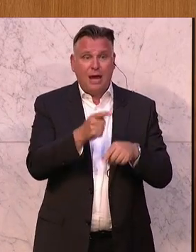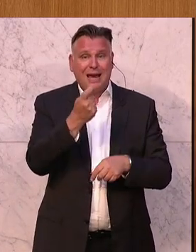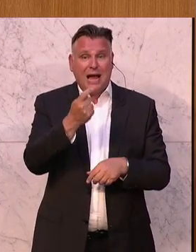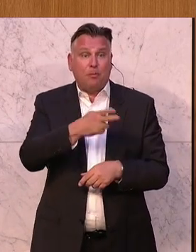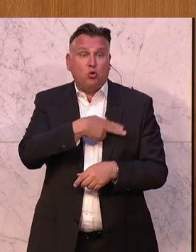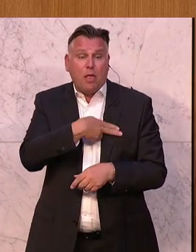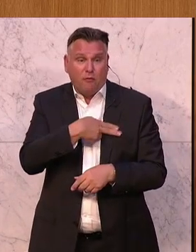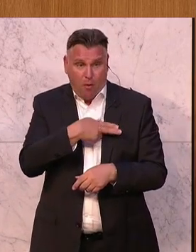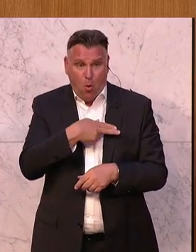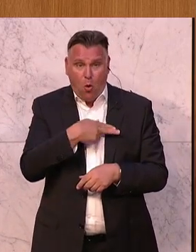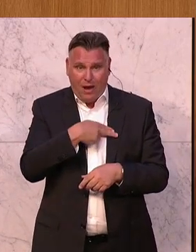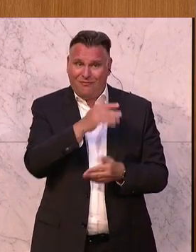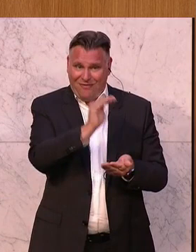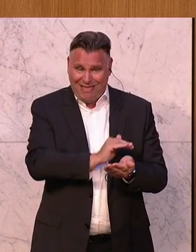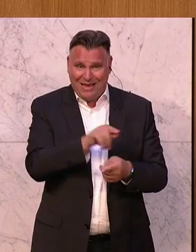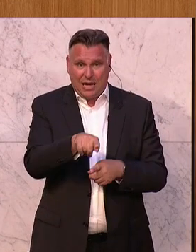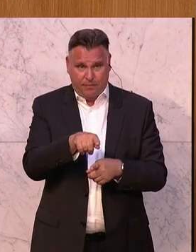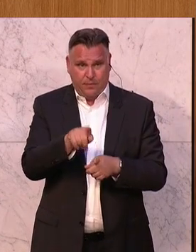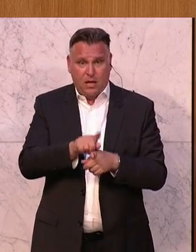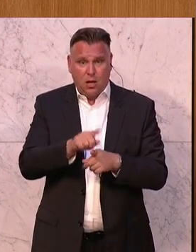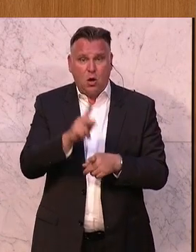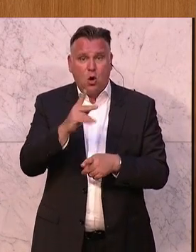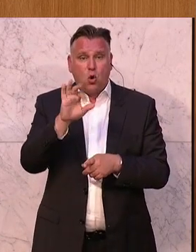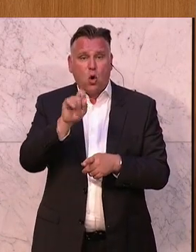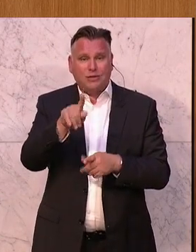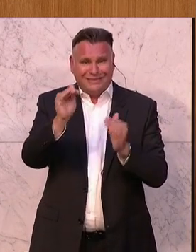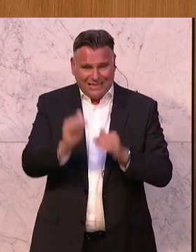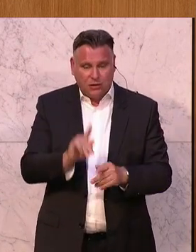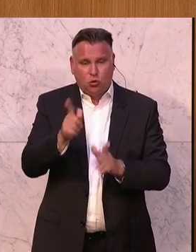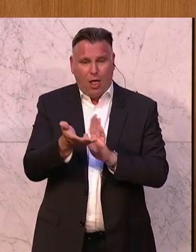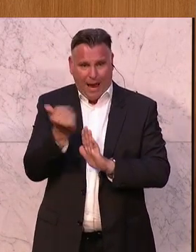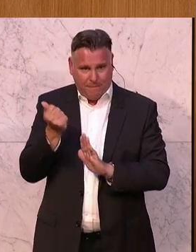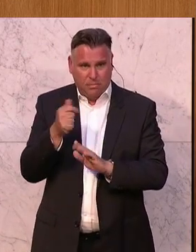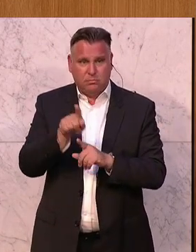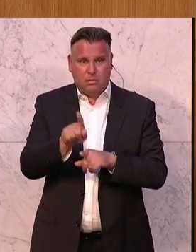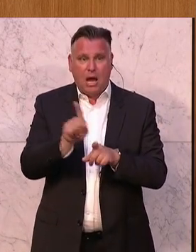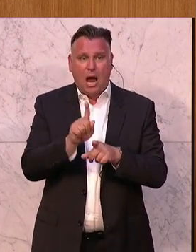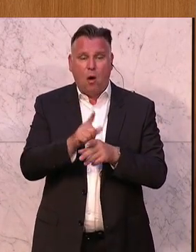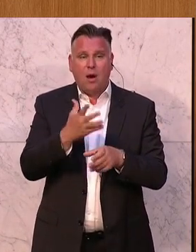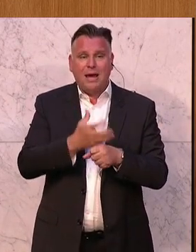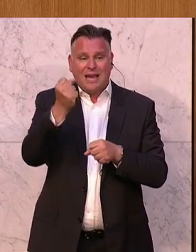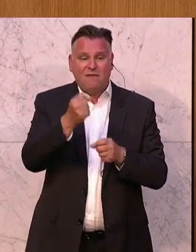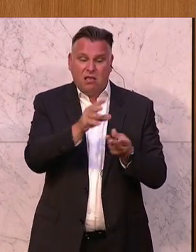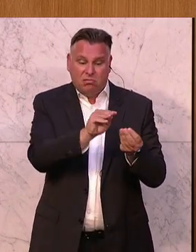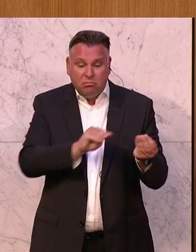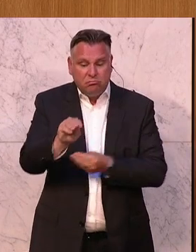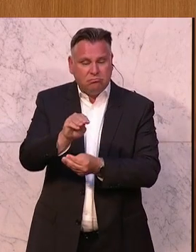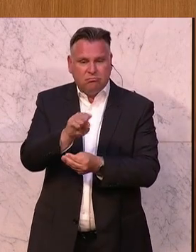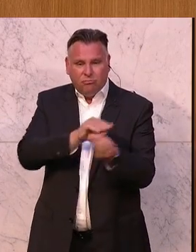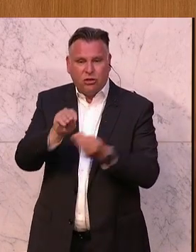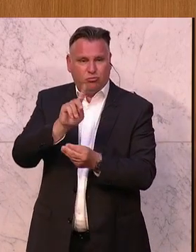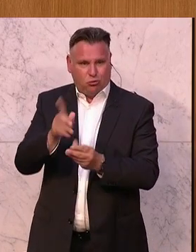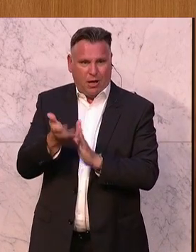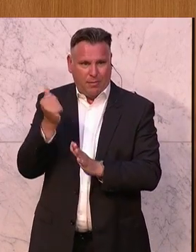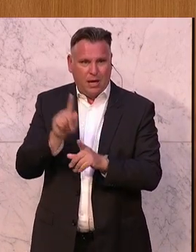Vermögen durch Rücknahme der Köstsenkung, effektive Maßnahmen gegen Gewinnverschiebungen, die